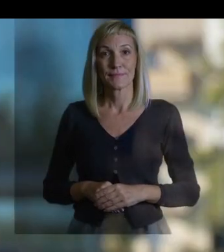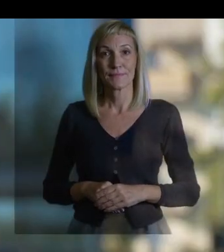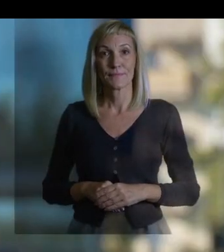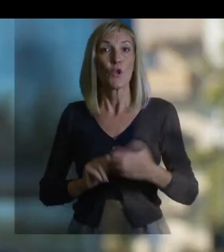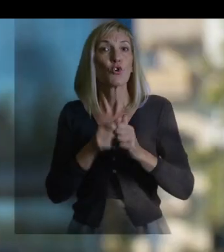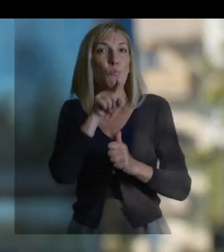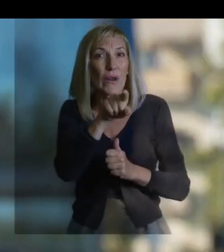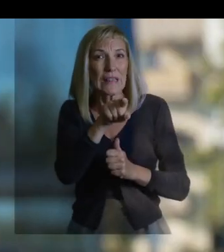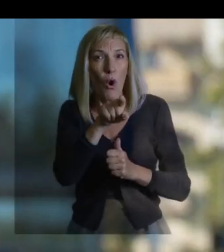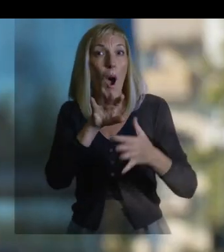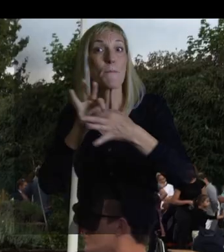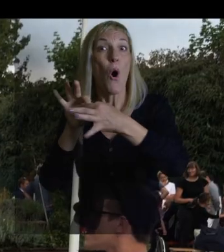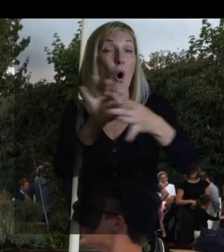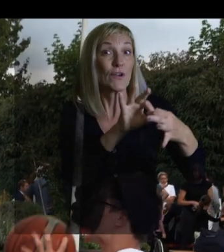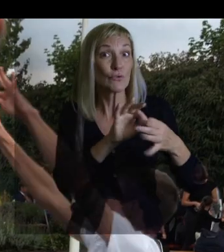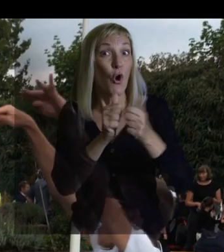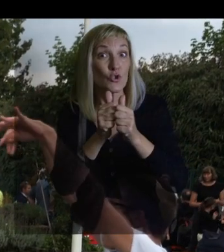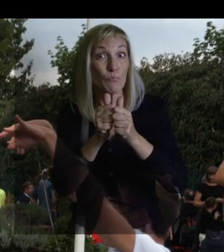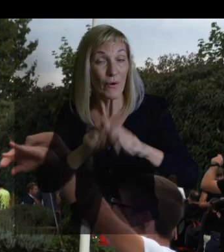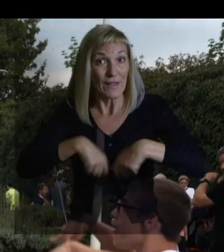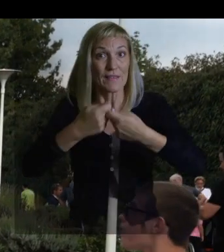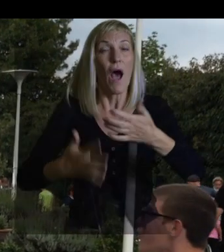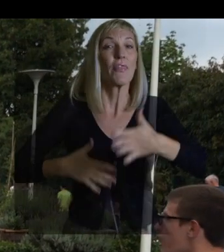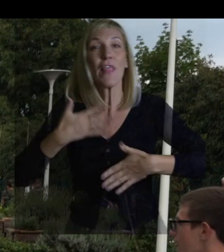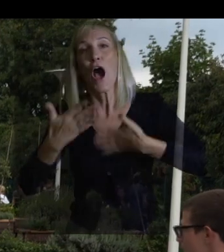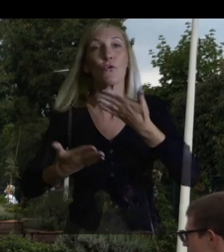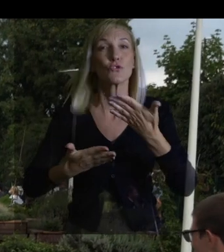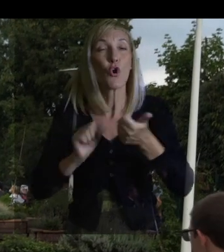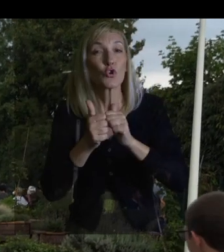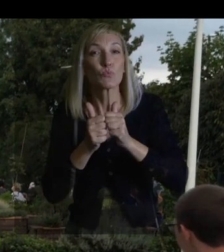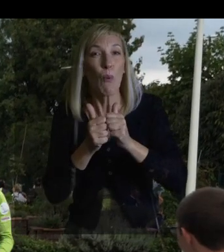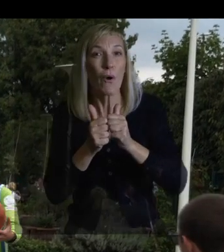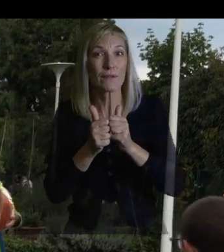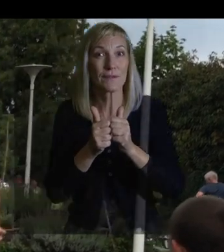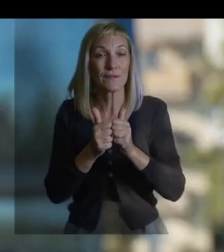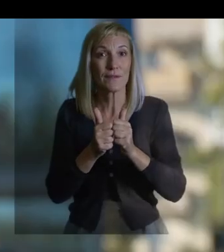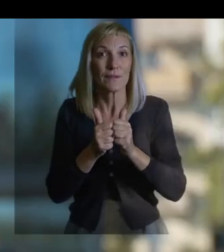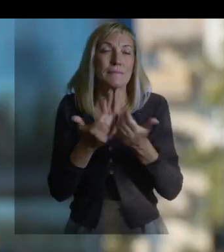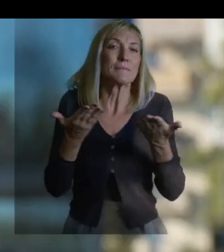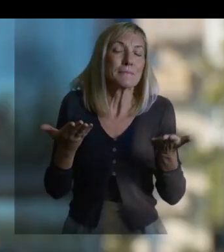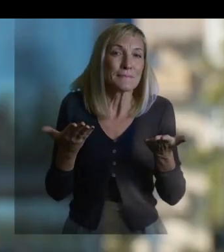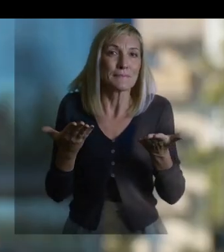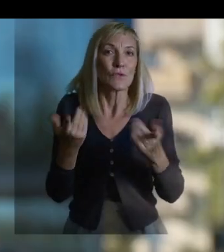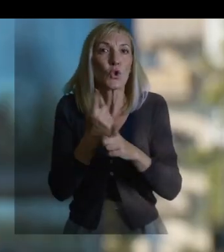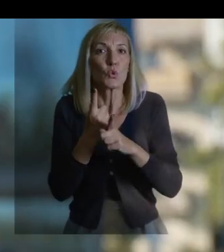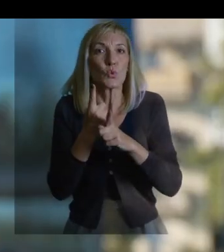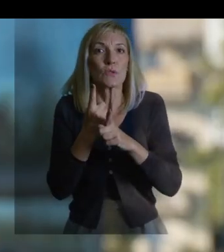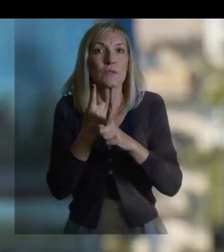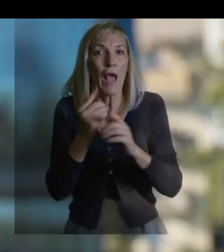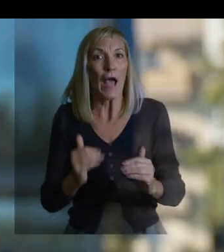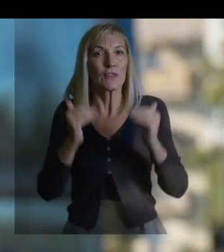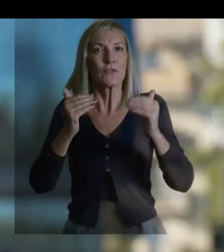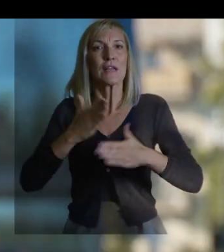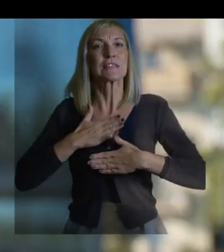Šport je tisti, ki povezuje, šport je tisti, ki daje na vdih, šport je tisti, ki na nek način tudi dviguje samo